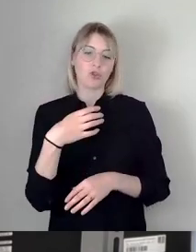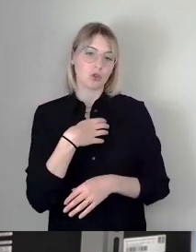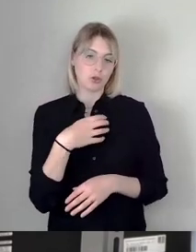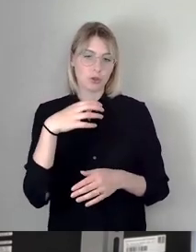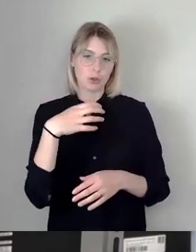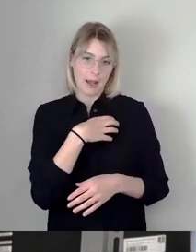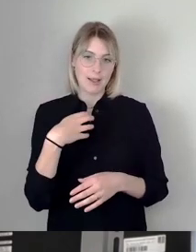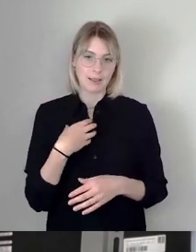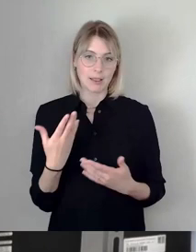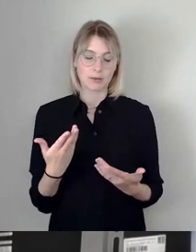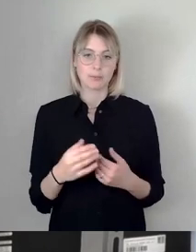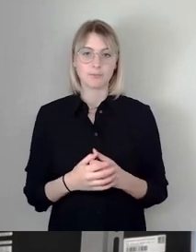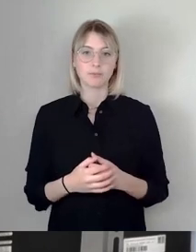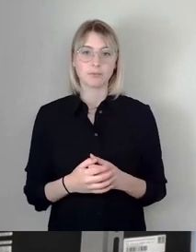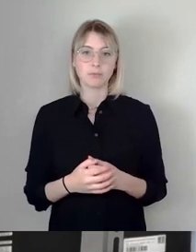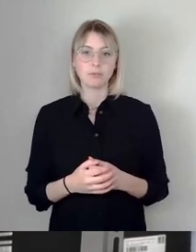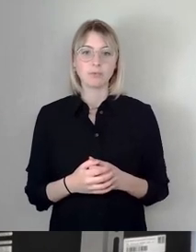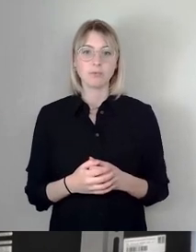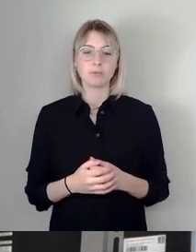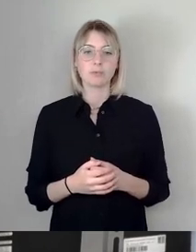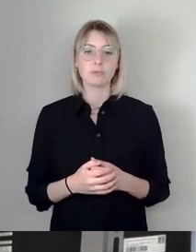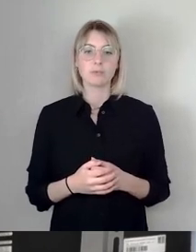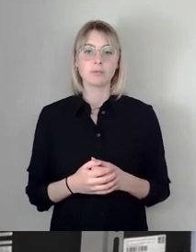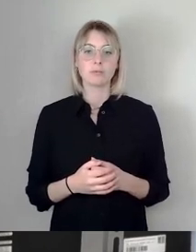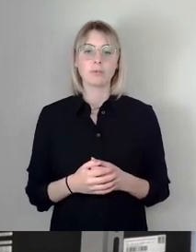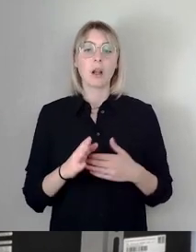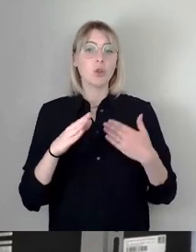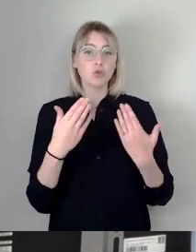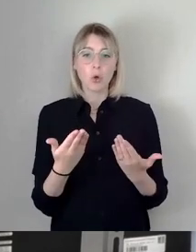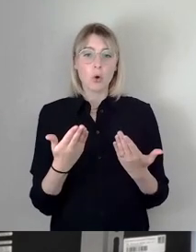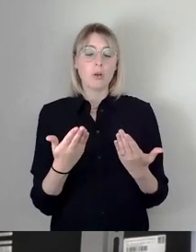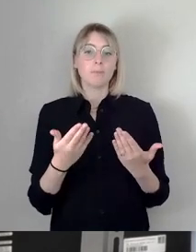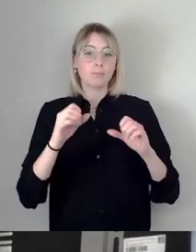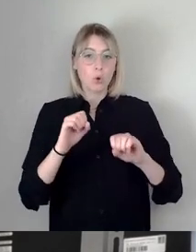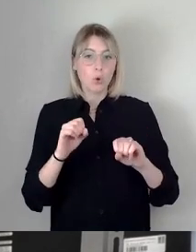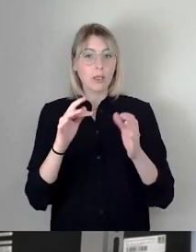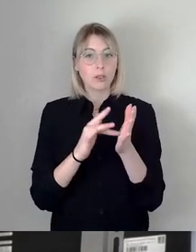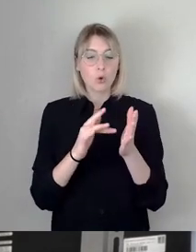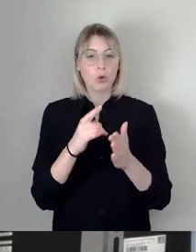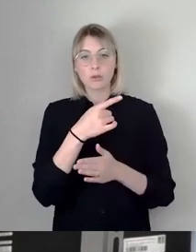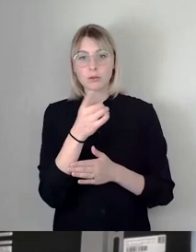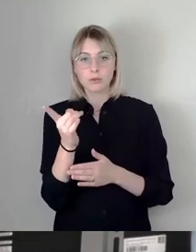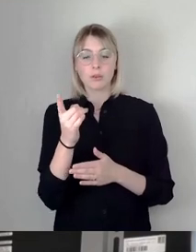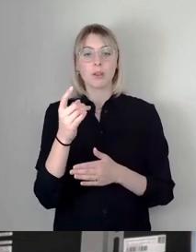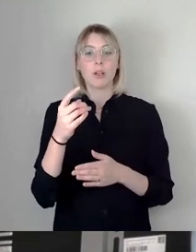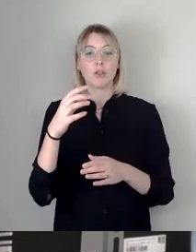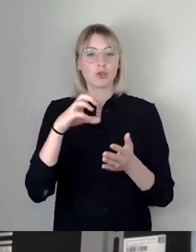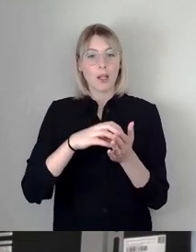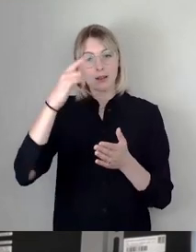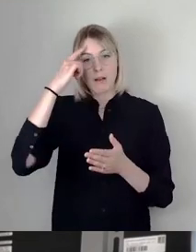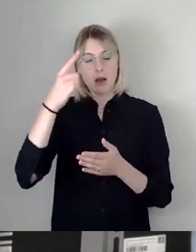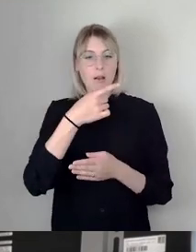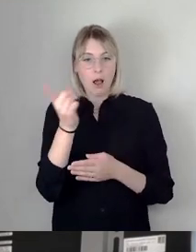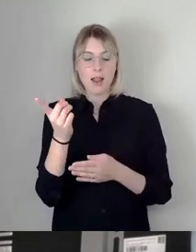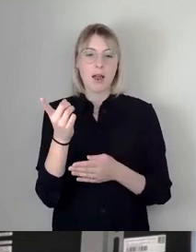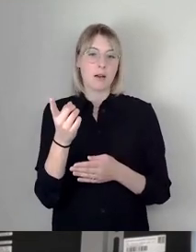nicht möglich, wenn nicht andere Menschen, Ihnen als Stadträtinnen und Stadträte, den Rücken frei halten würden. Deshalb gilt mein